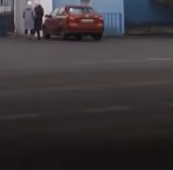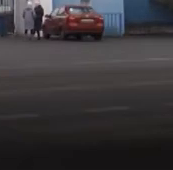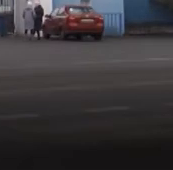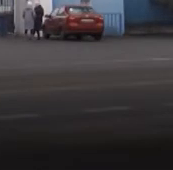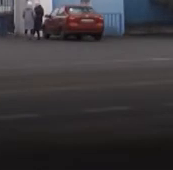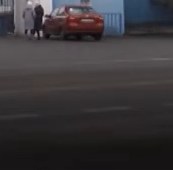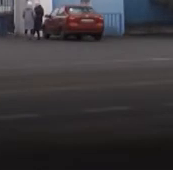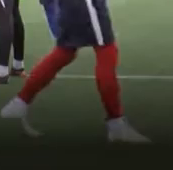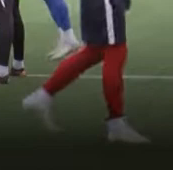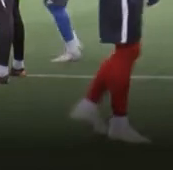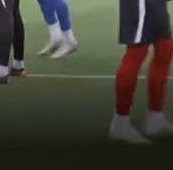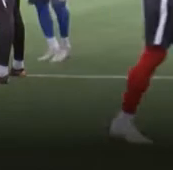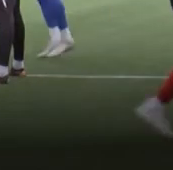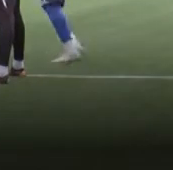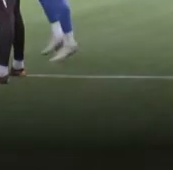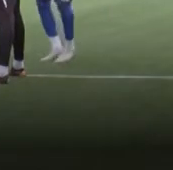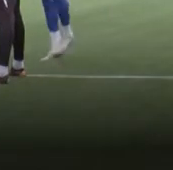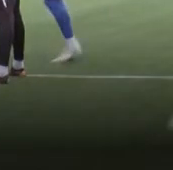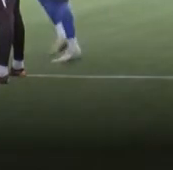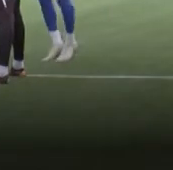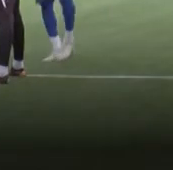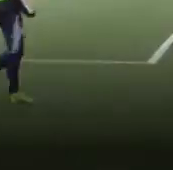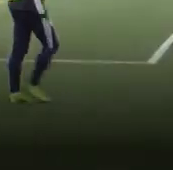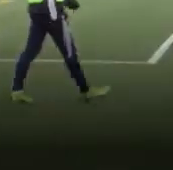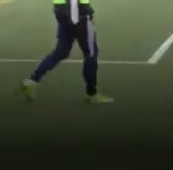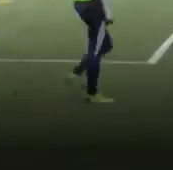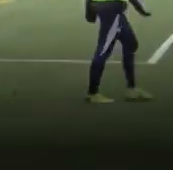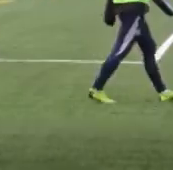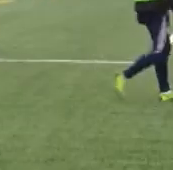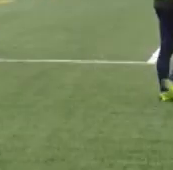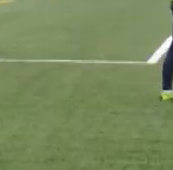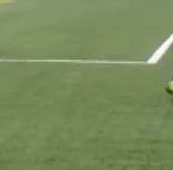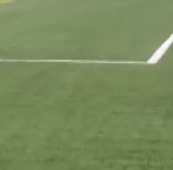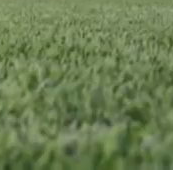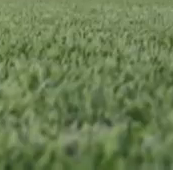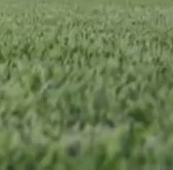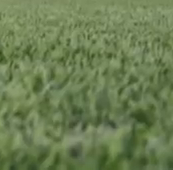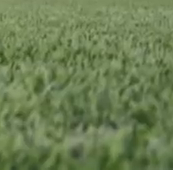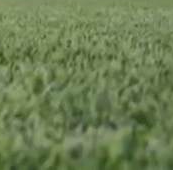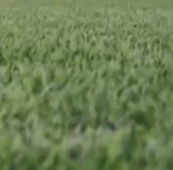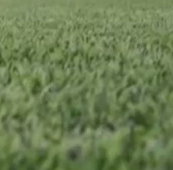в Ужгороді. Тут футболісти «Минаю» почали тренувальний збір під час підготовки до другої частини першої ліги.